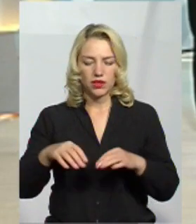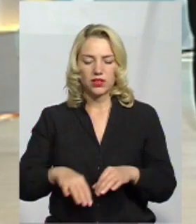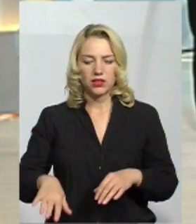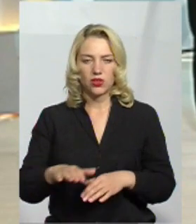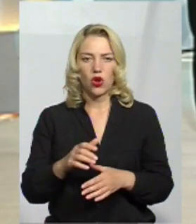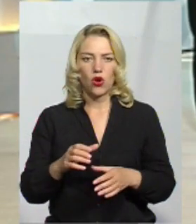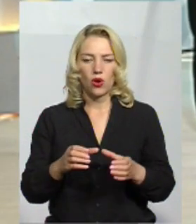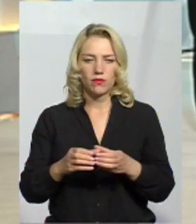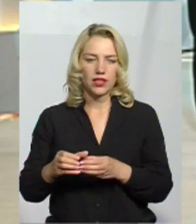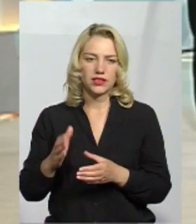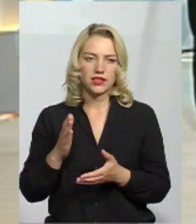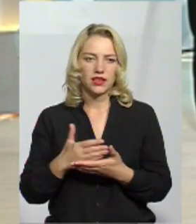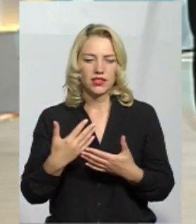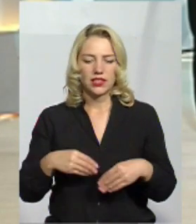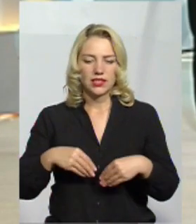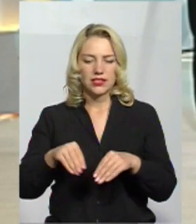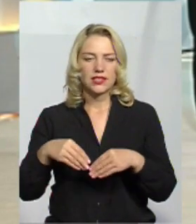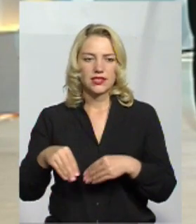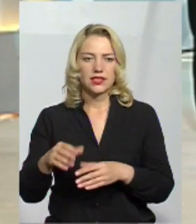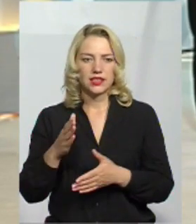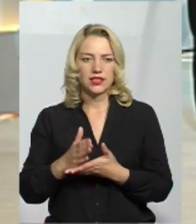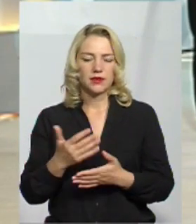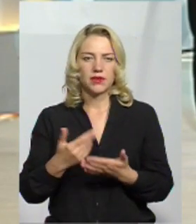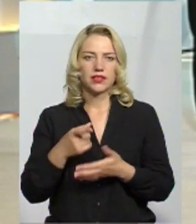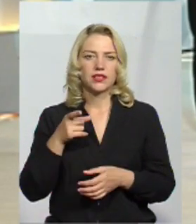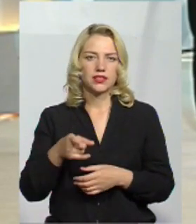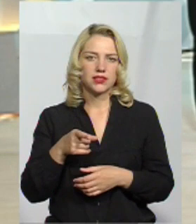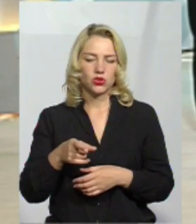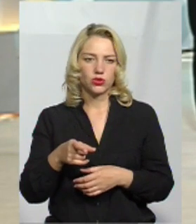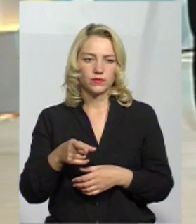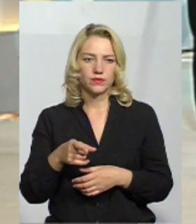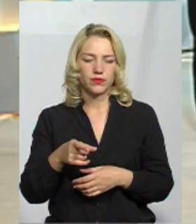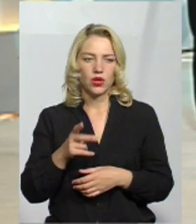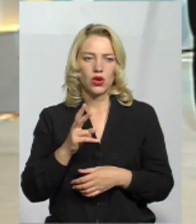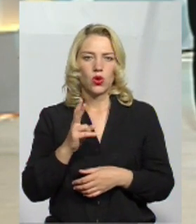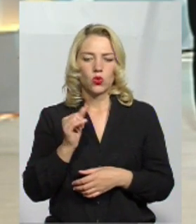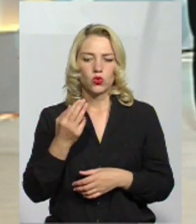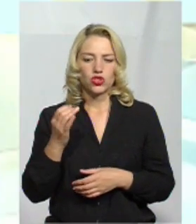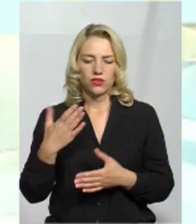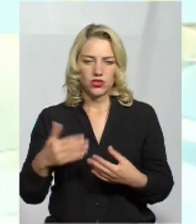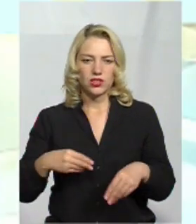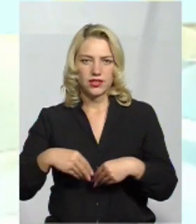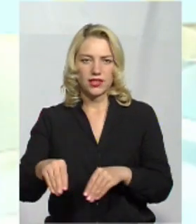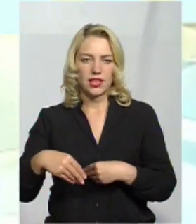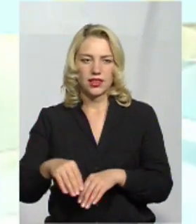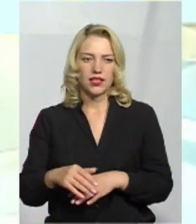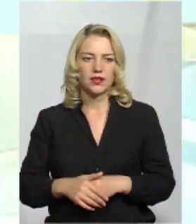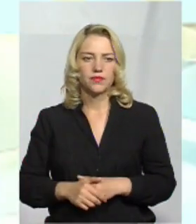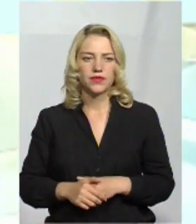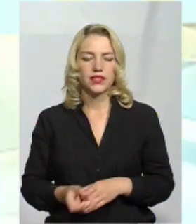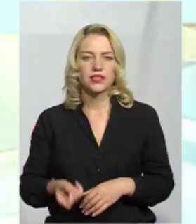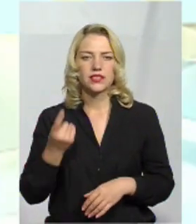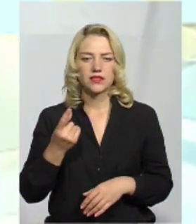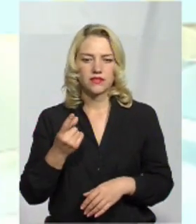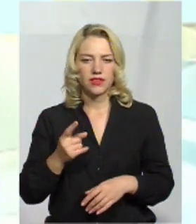розвивати. Ну, і вже навіть засадили близько тисячі кущів лаванди. І звідки